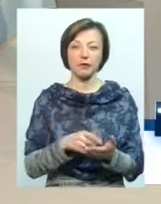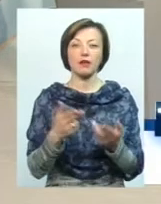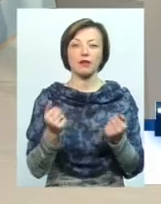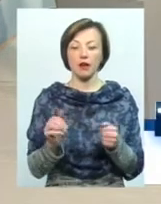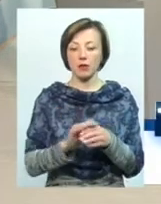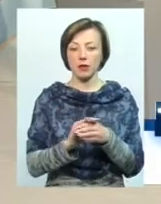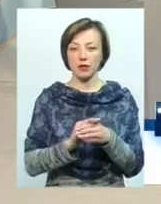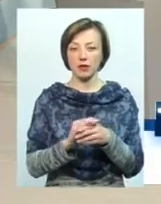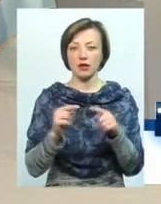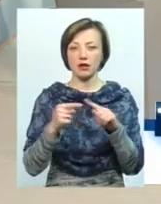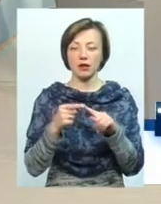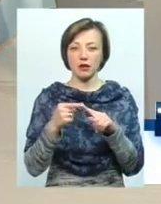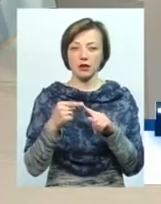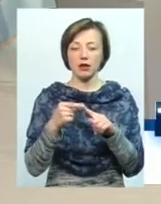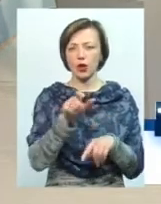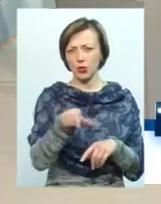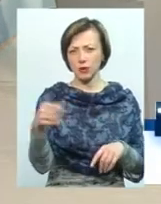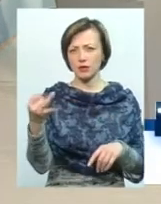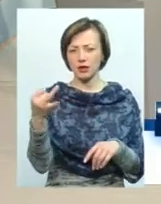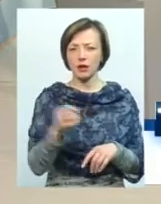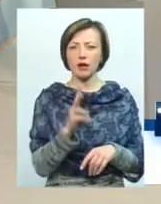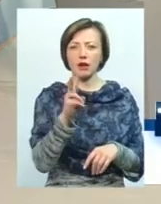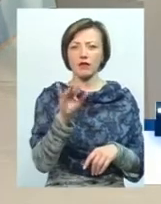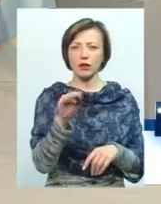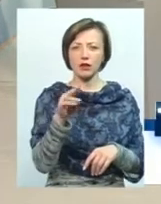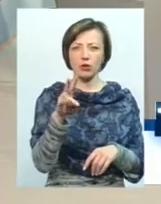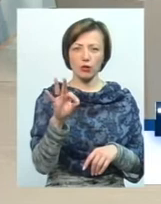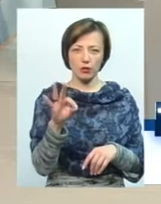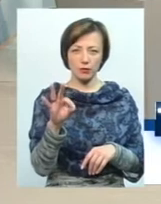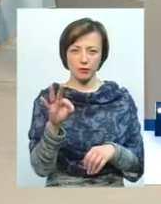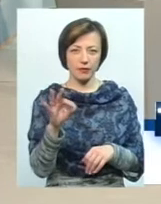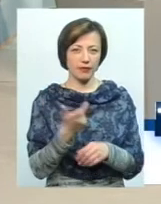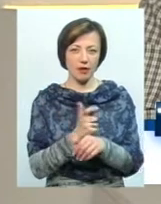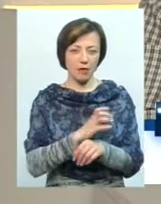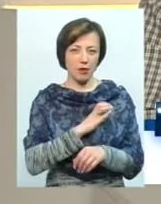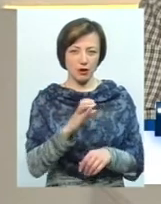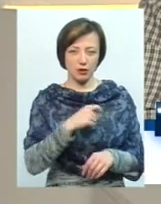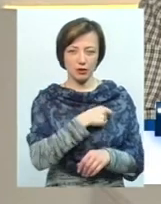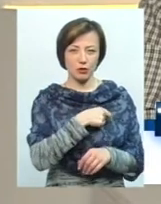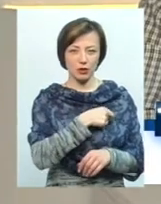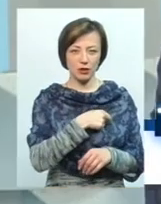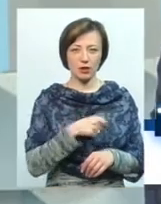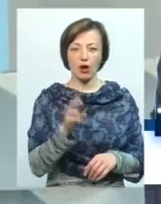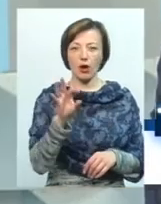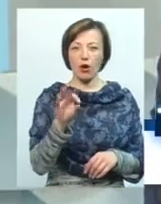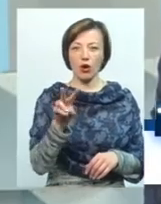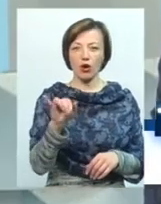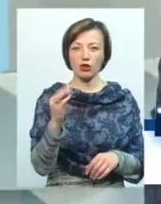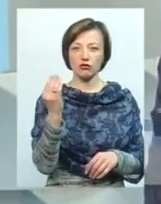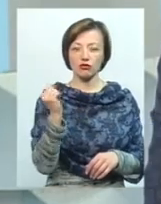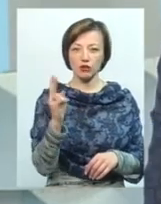Так, по прізвищах Андрій Квитко, він найбагатший. мабуть, набагатший депутат. Так, найбагатший. Віталій Коліщак,